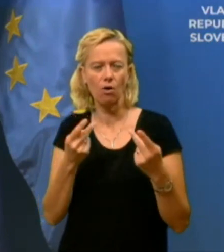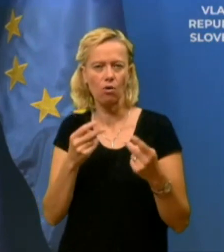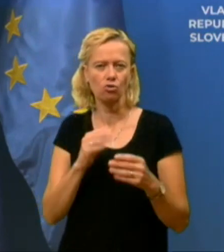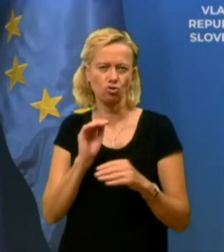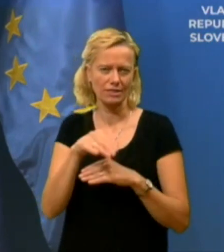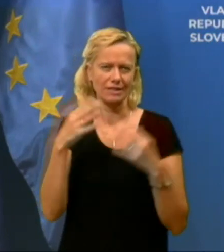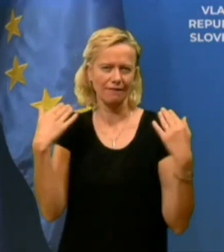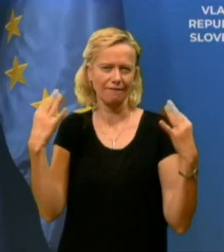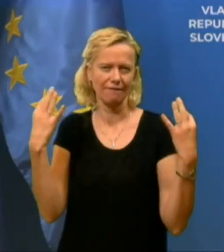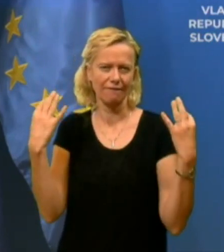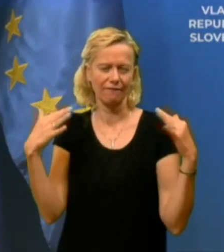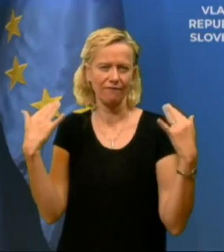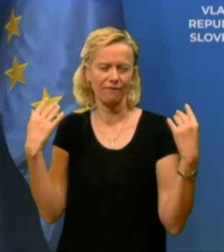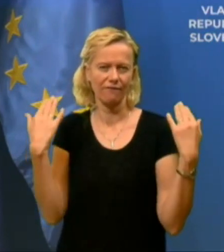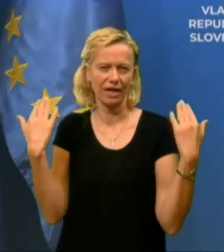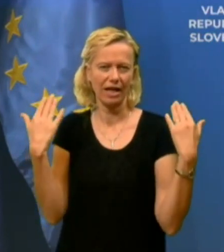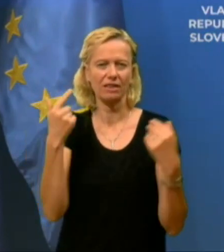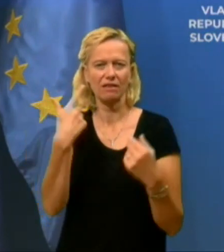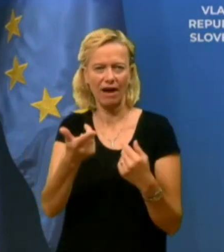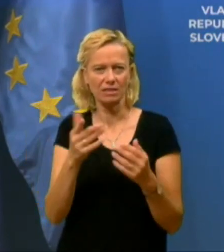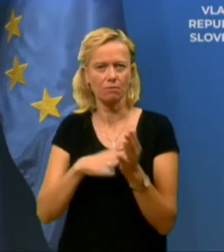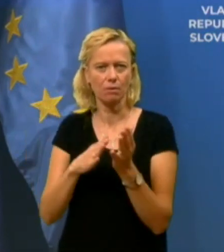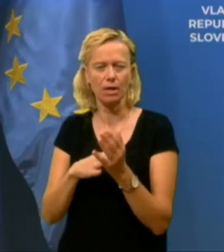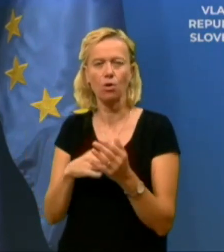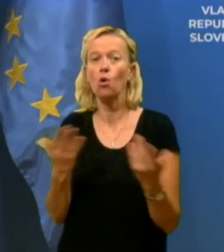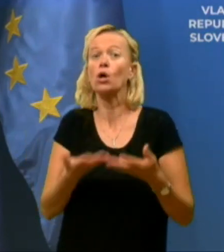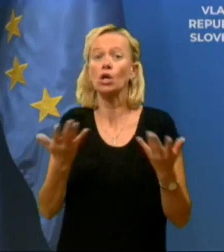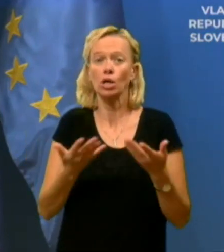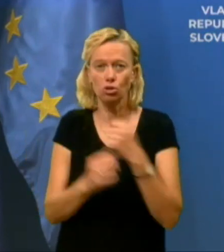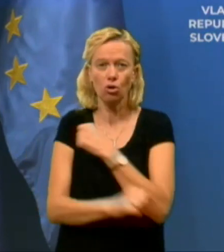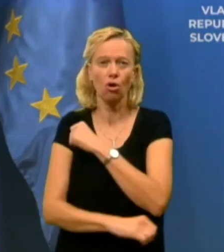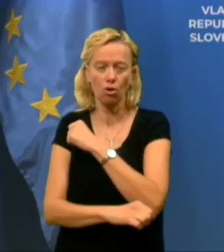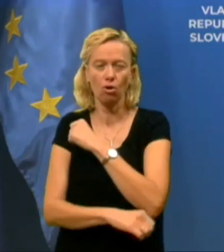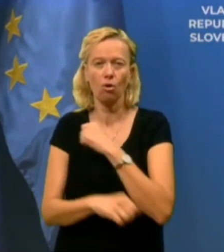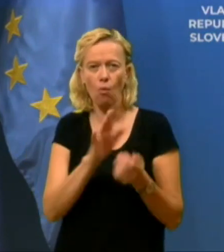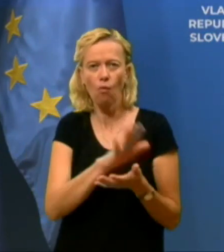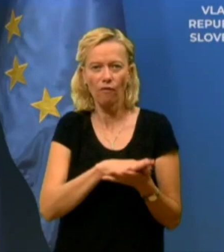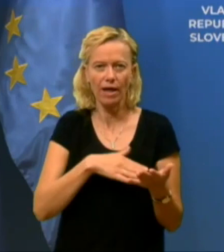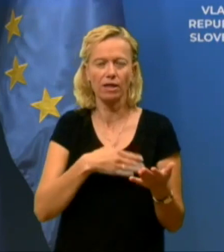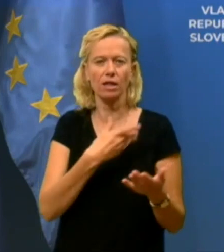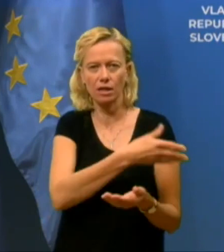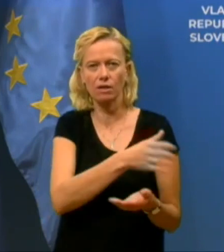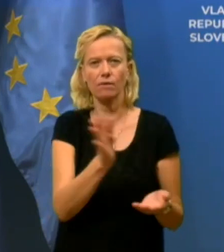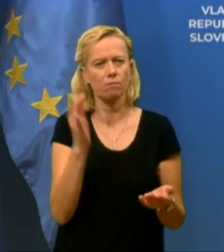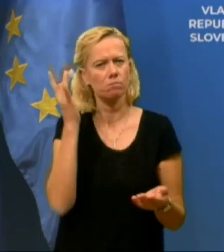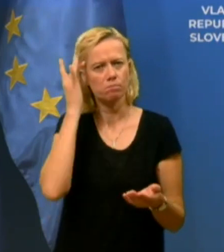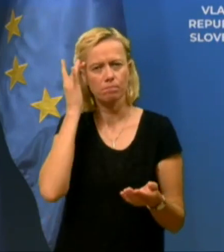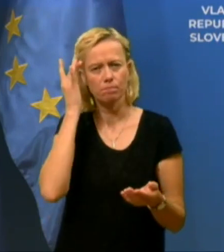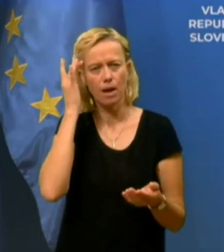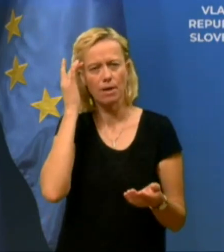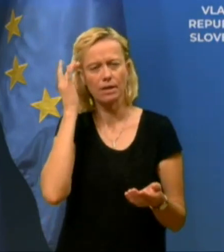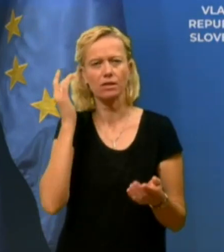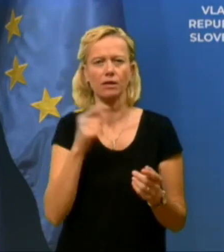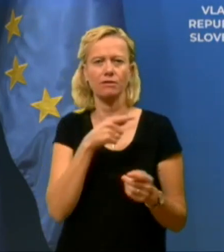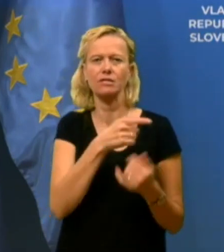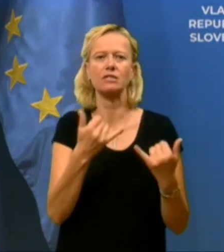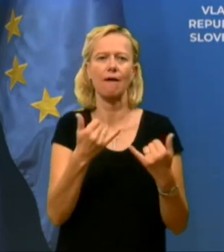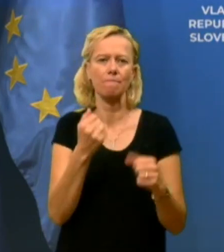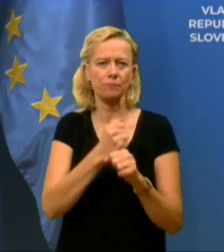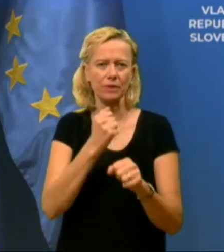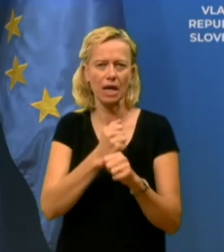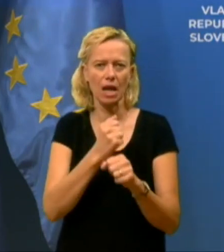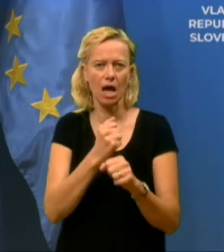20 primirov hitro so se študenti uvedli, mladi, spočiti, študenti medicine, brikni, sedaj delajo